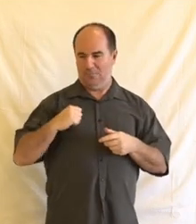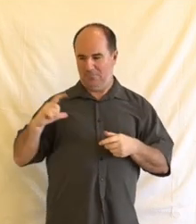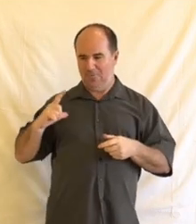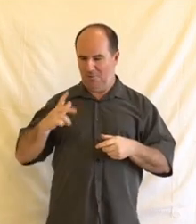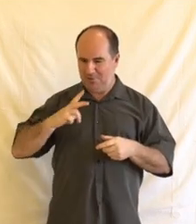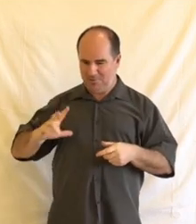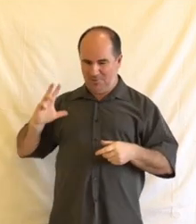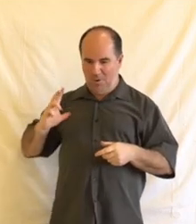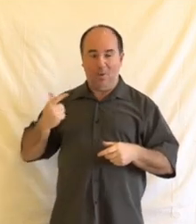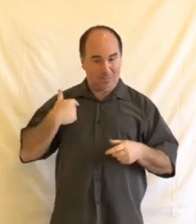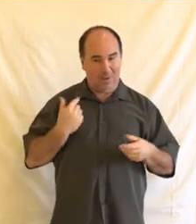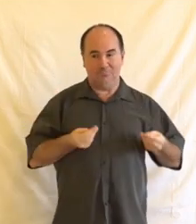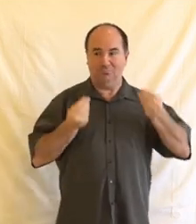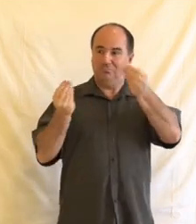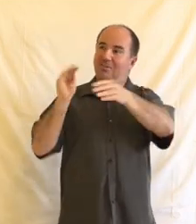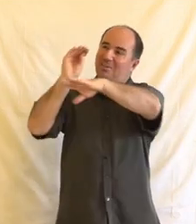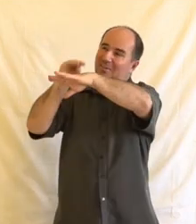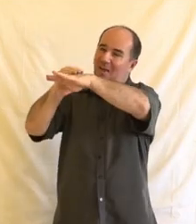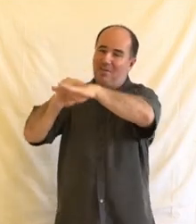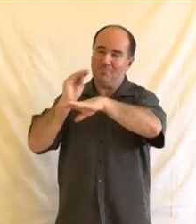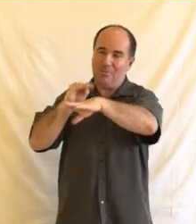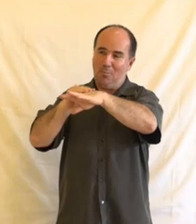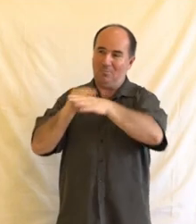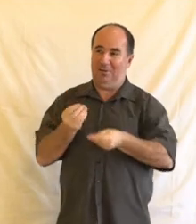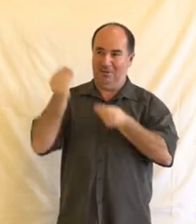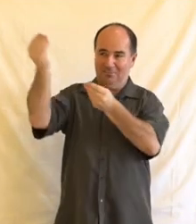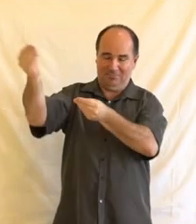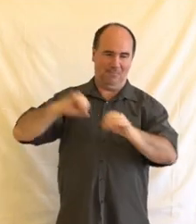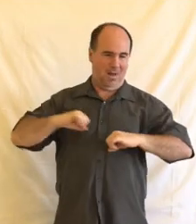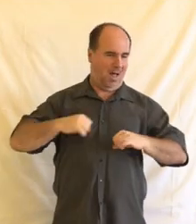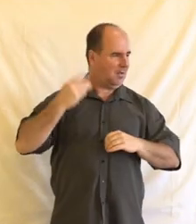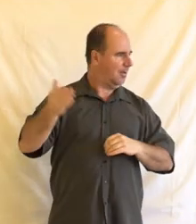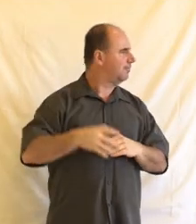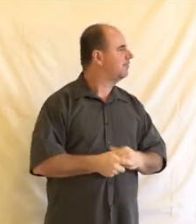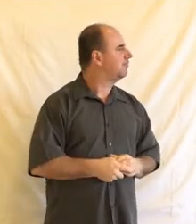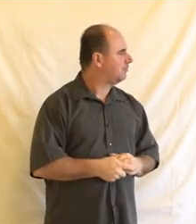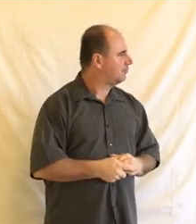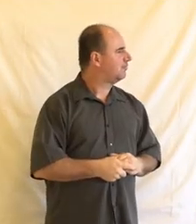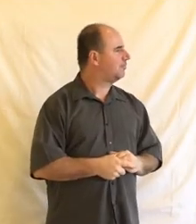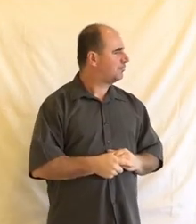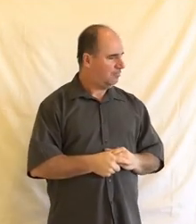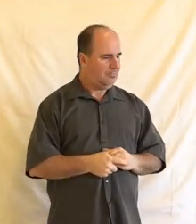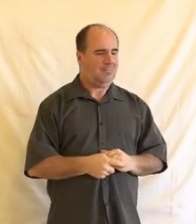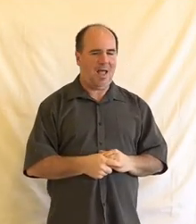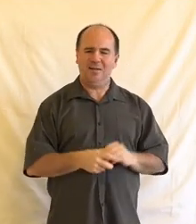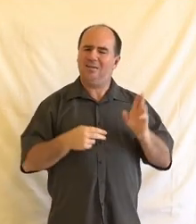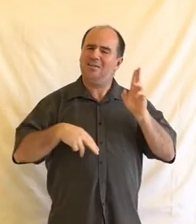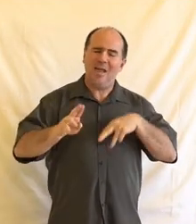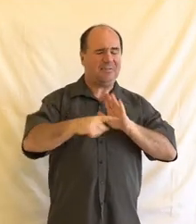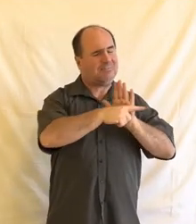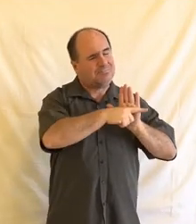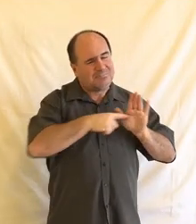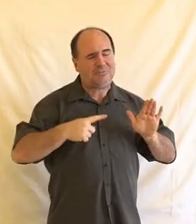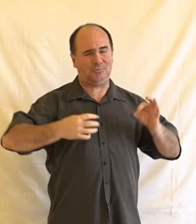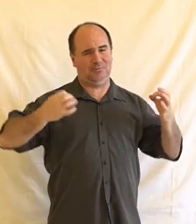připomínkovali opakovaně a než teda se dostanu do konkrétního detailu, tak si myslím, že ten největší nedostatek, který jsme tam